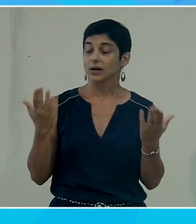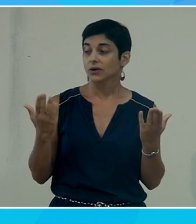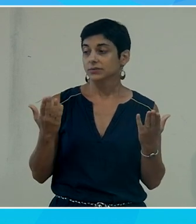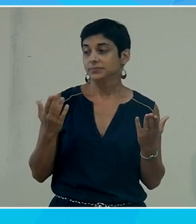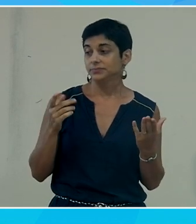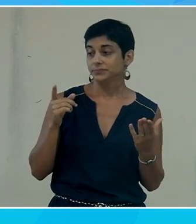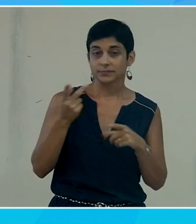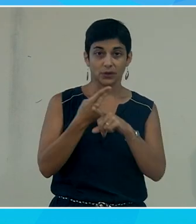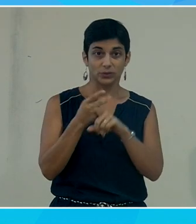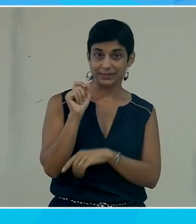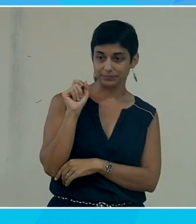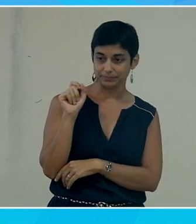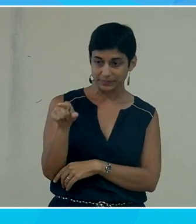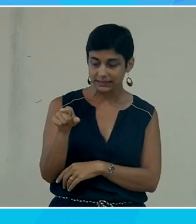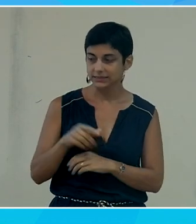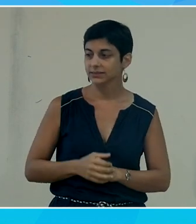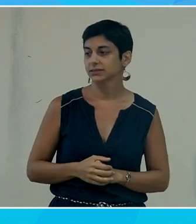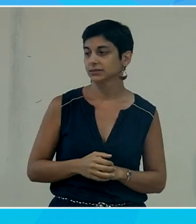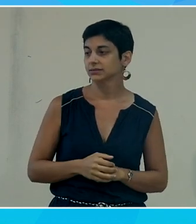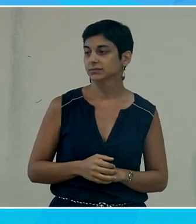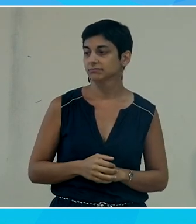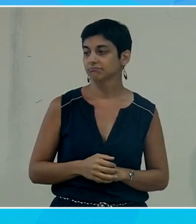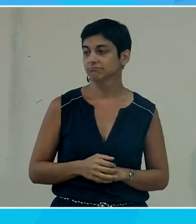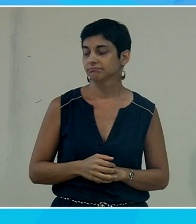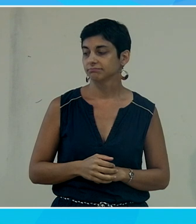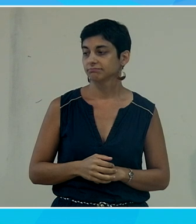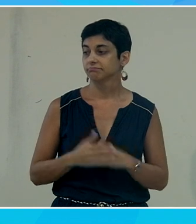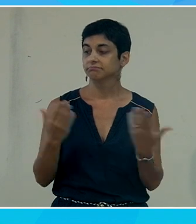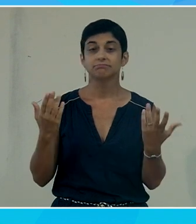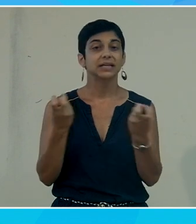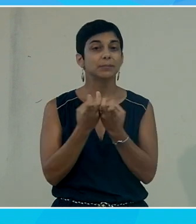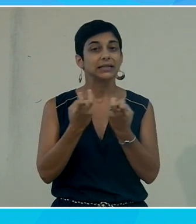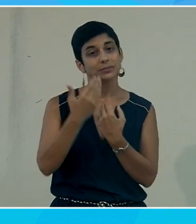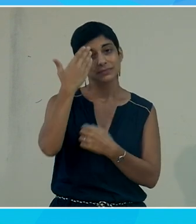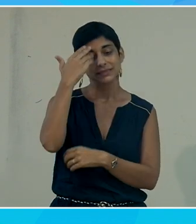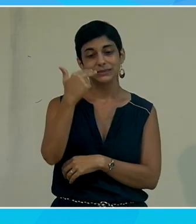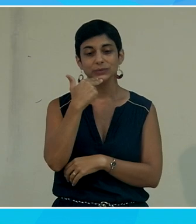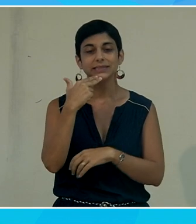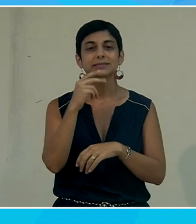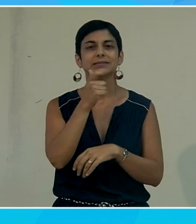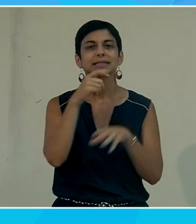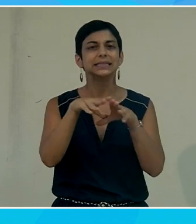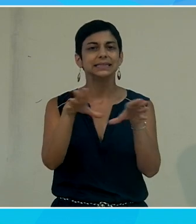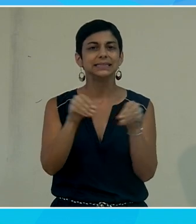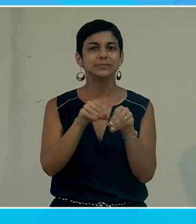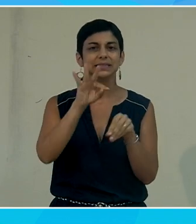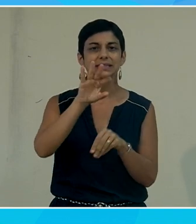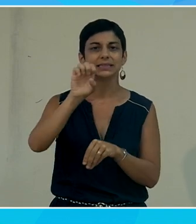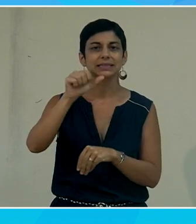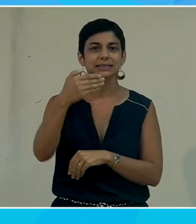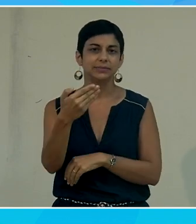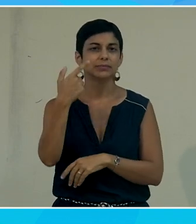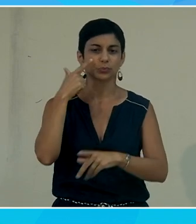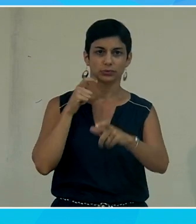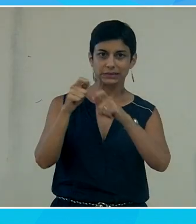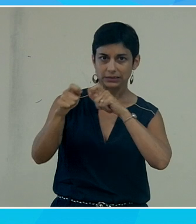il y a cet outil mais en fait cet outil si on va dans un outil comme Teams qui est l'outil qu'on utilise aujourd'hui pour converser